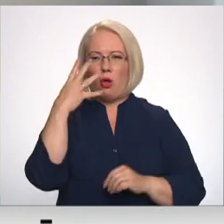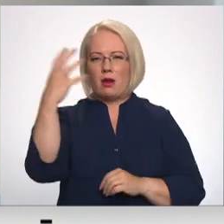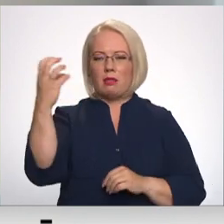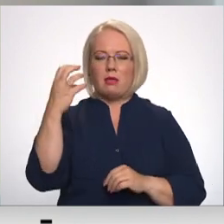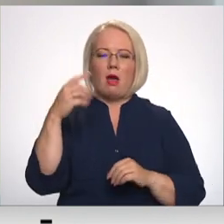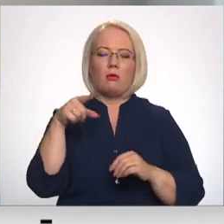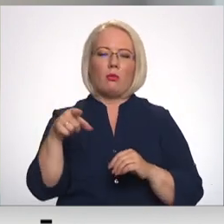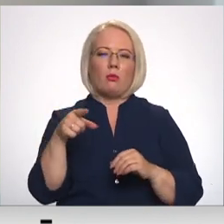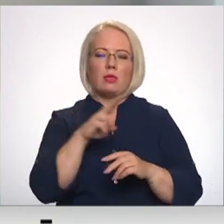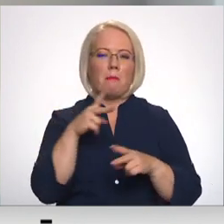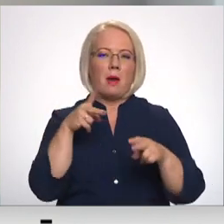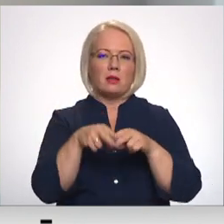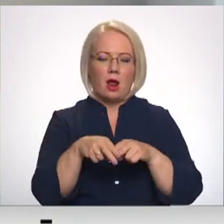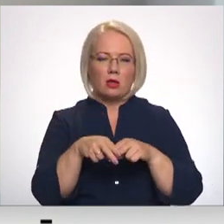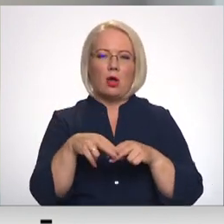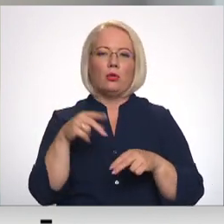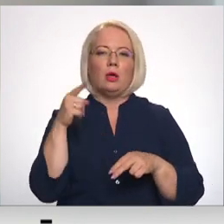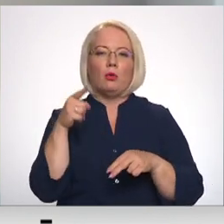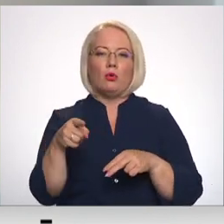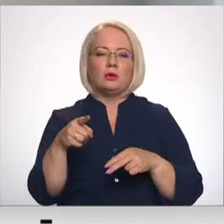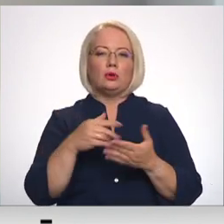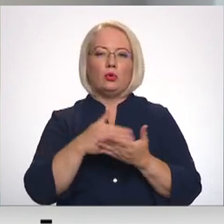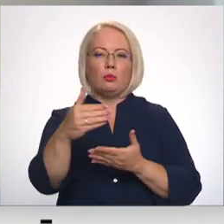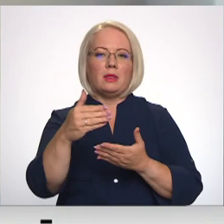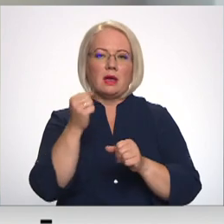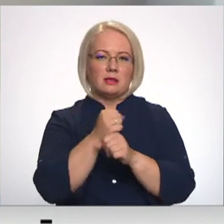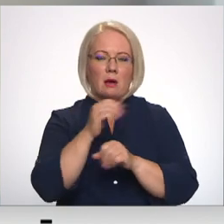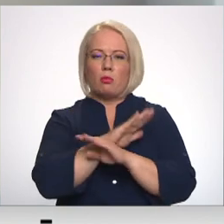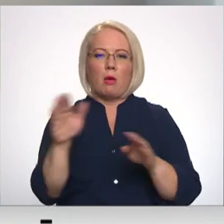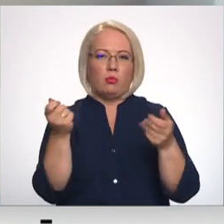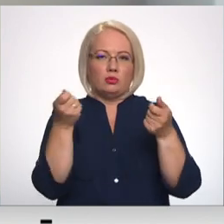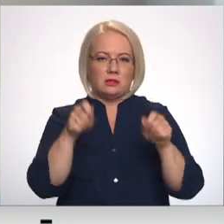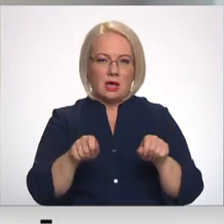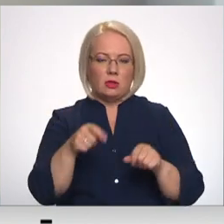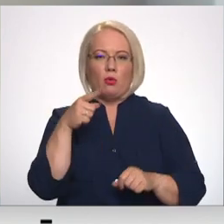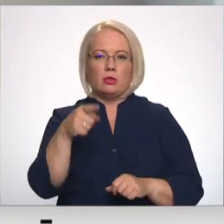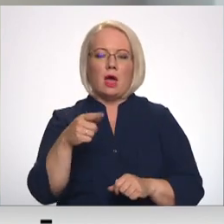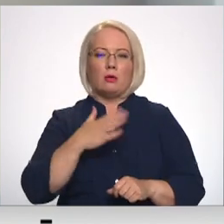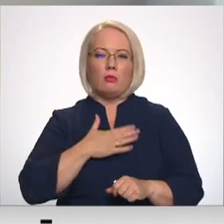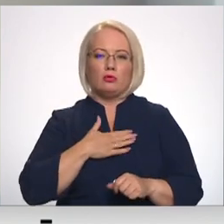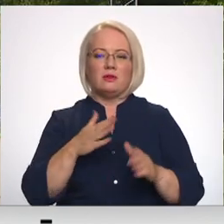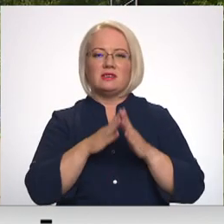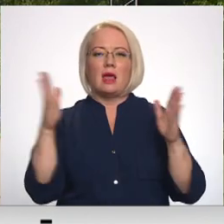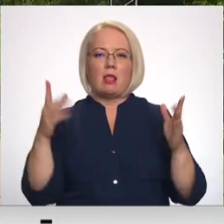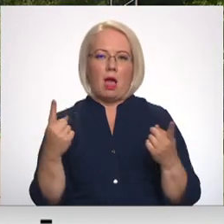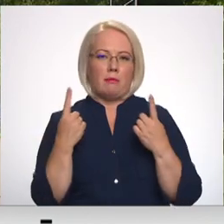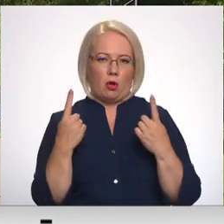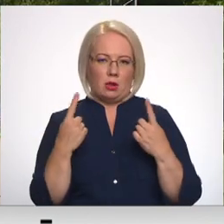izslēgti un turpinās darbu. Tā šobrīd ir mūsu vismēlākā prioritā.